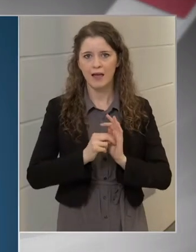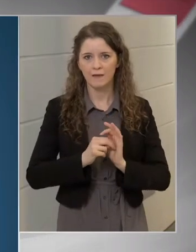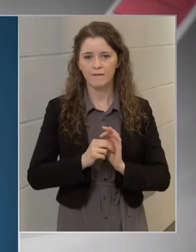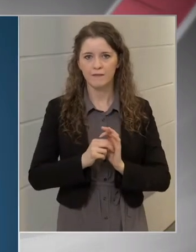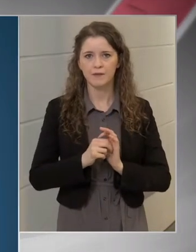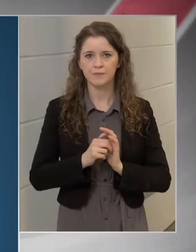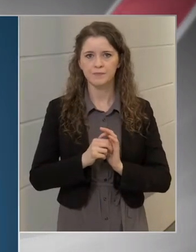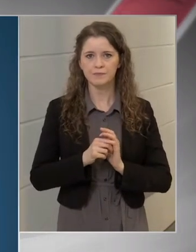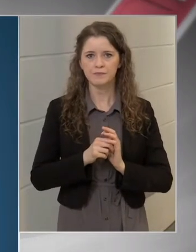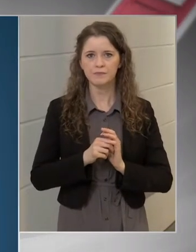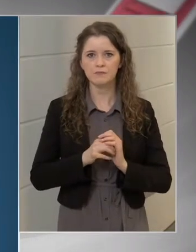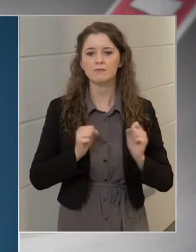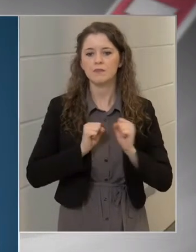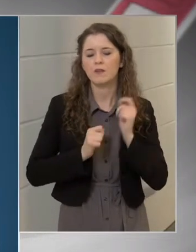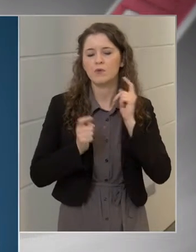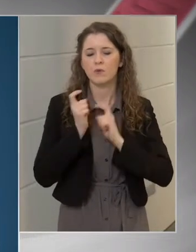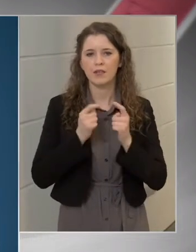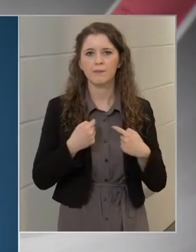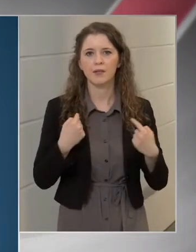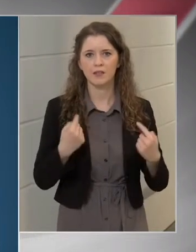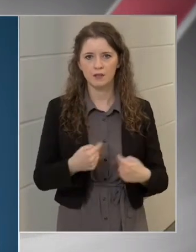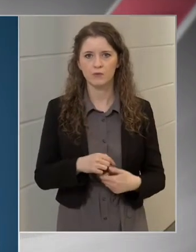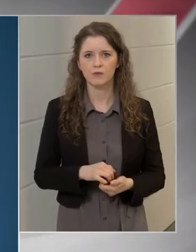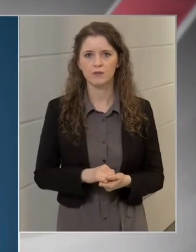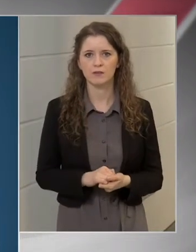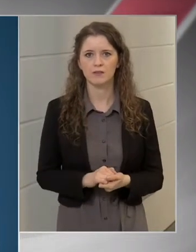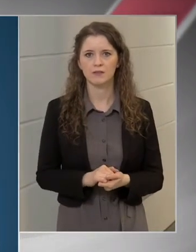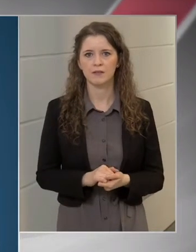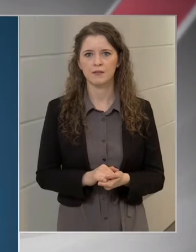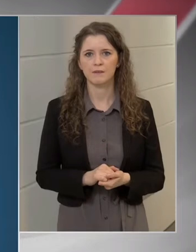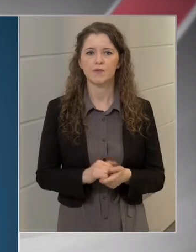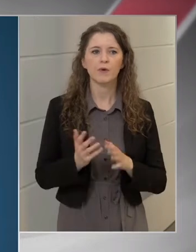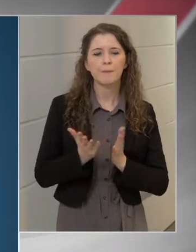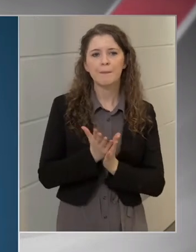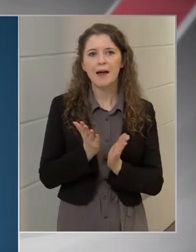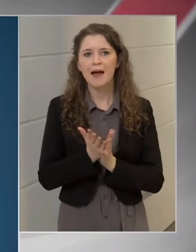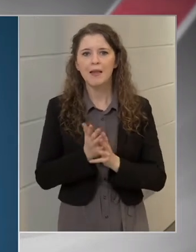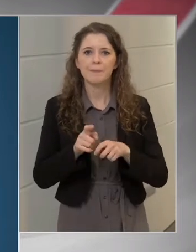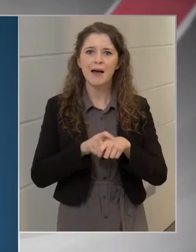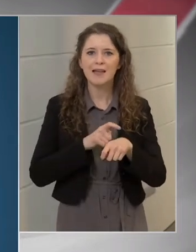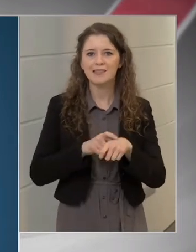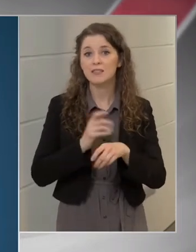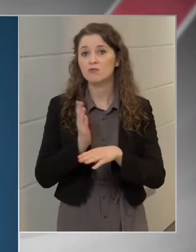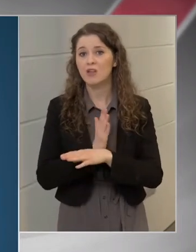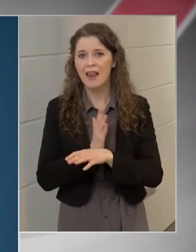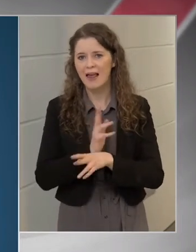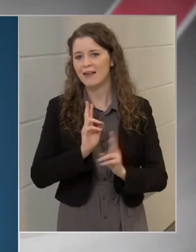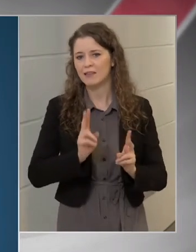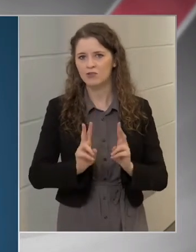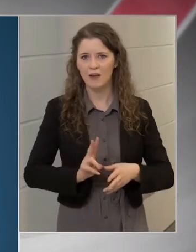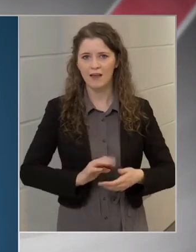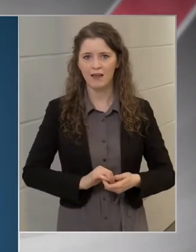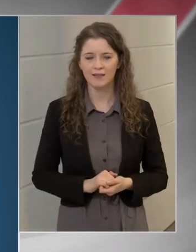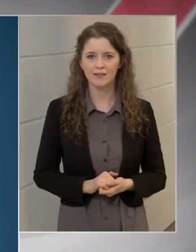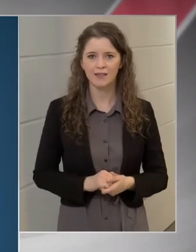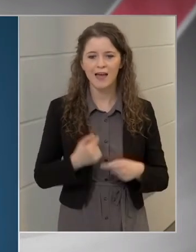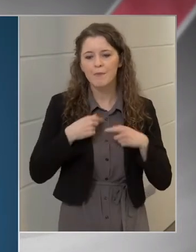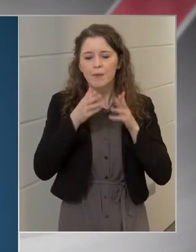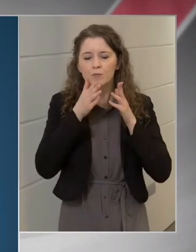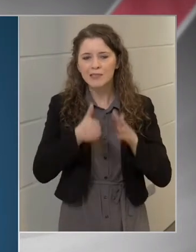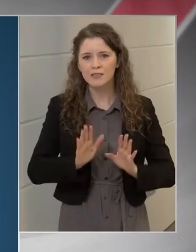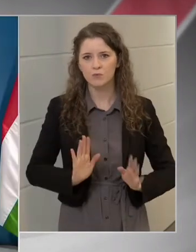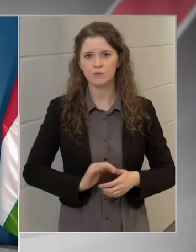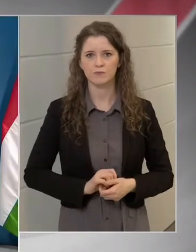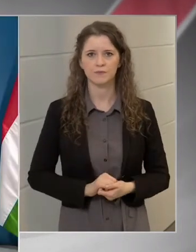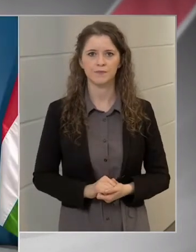nagyon reméljük, hogy ez akár március elején is teljesüthet. Ebben bizakodunk.